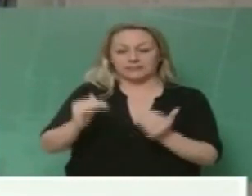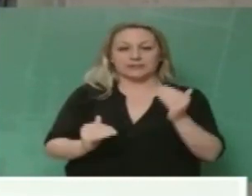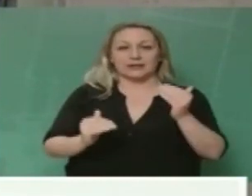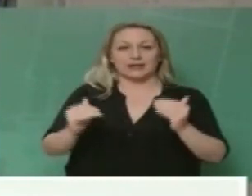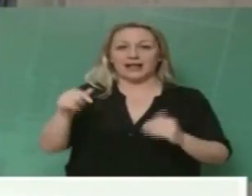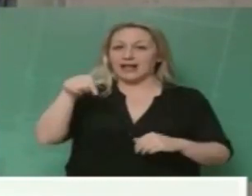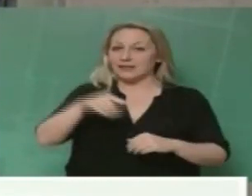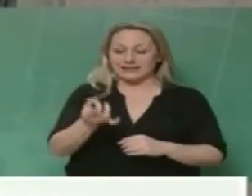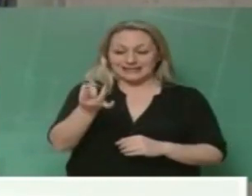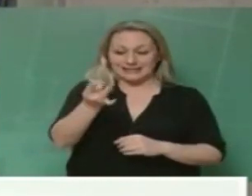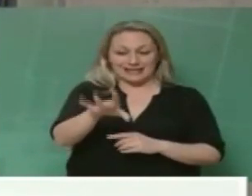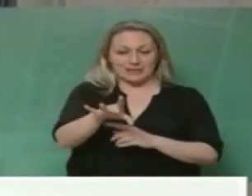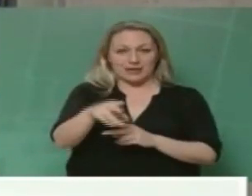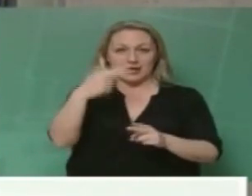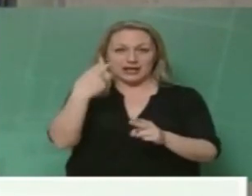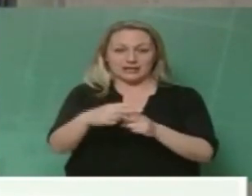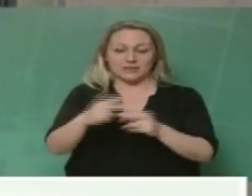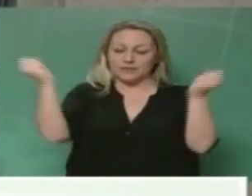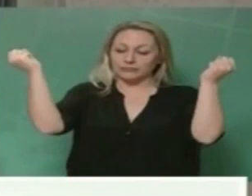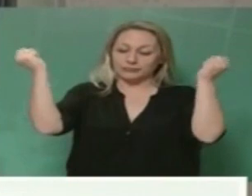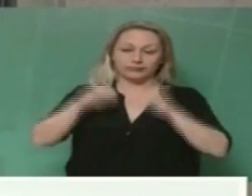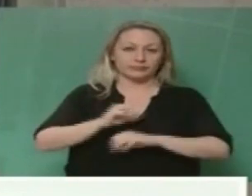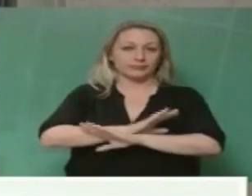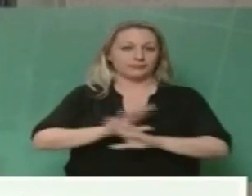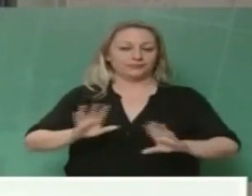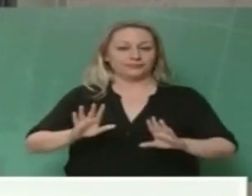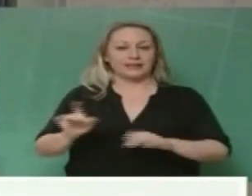τζάμπα είναι κατάρα Τίποτα σε αυτή τη ζωή Πρέπει να ξέρουν ότι είναι τζάμπα